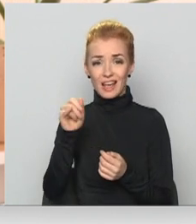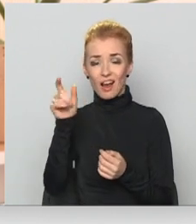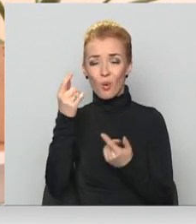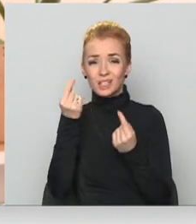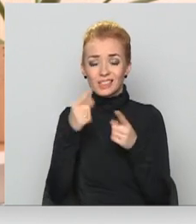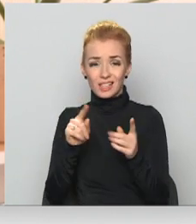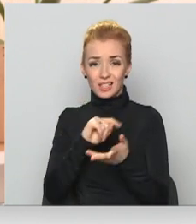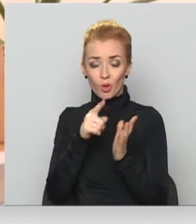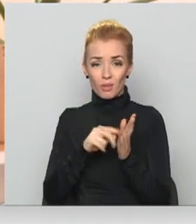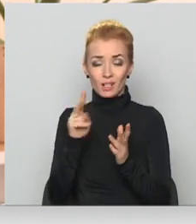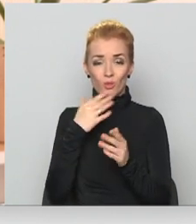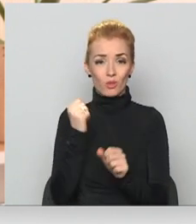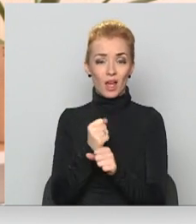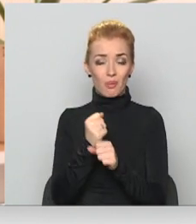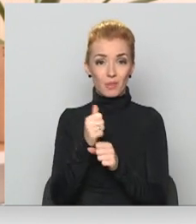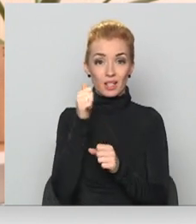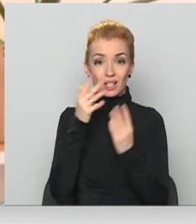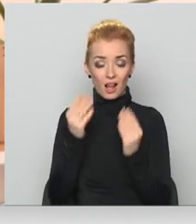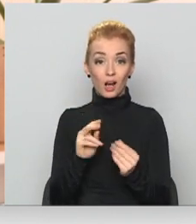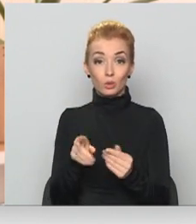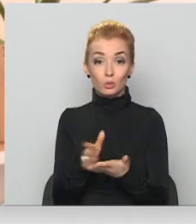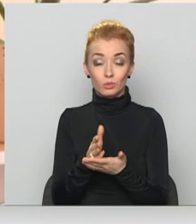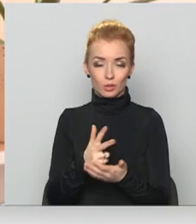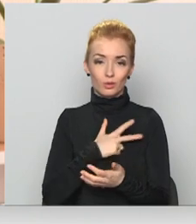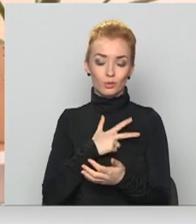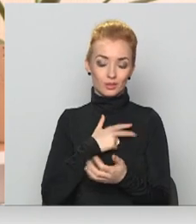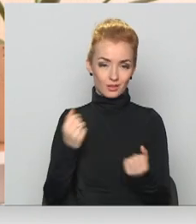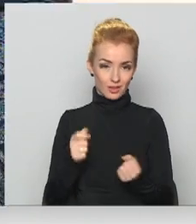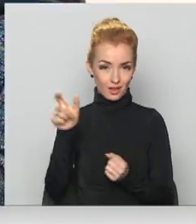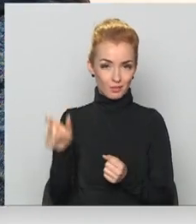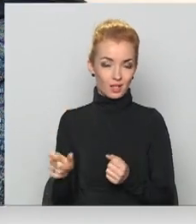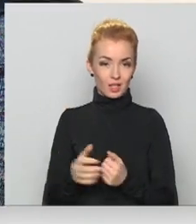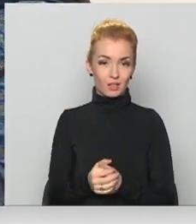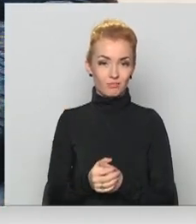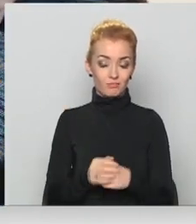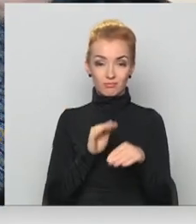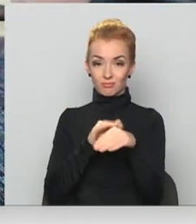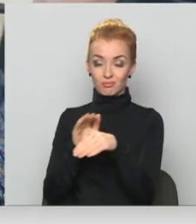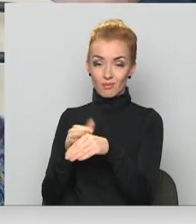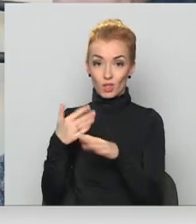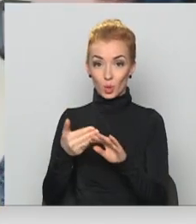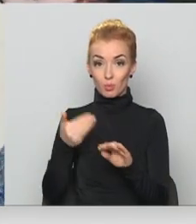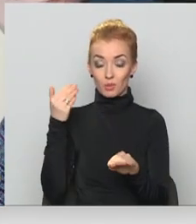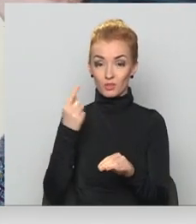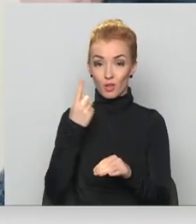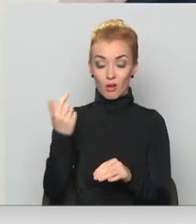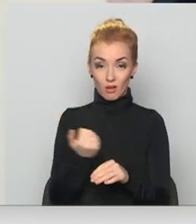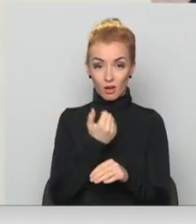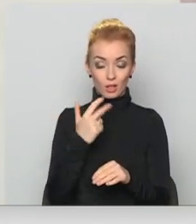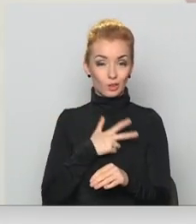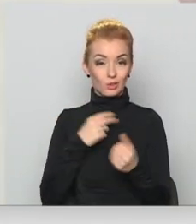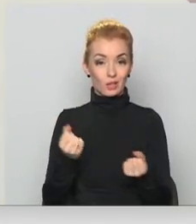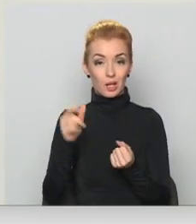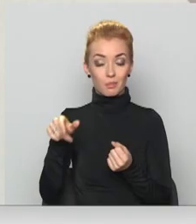jautājums, kurš nav darba ikdienā, kurš to ir izcina, ir izcina sociālais dienas. Jāatgādina, ka jau pirms nepilna gada sociālai